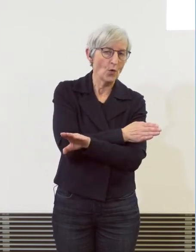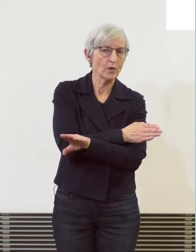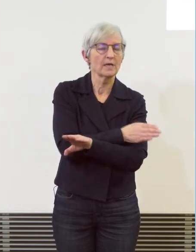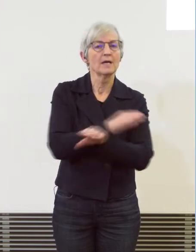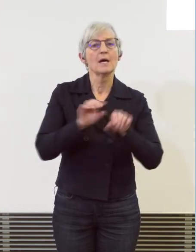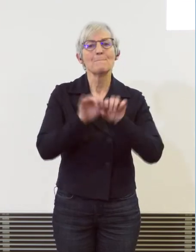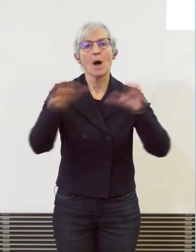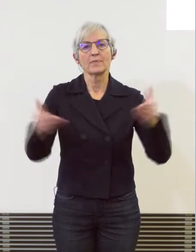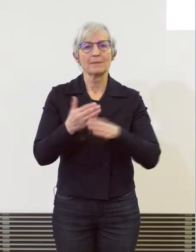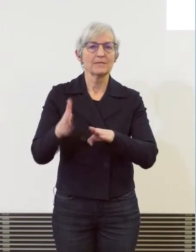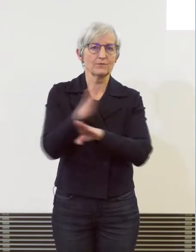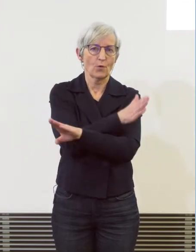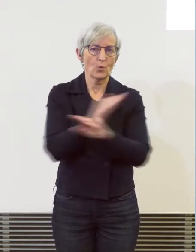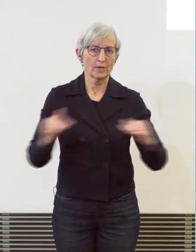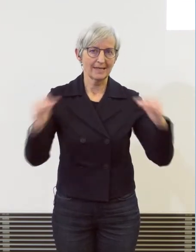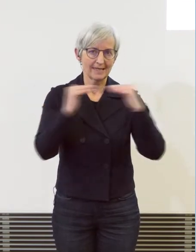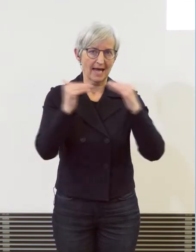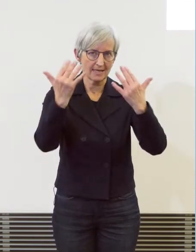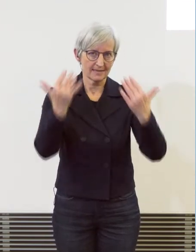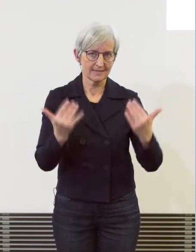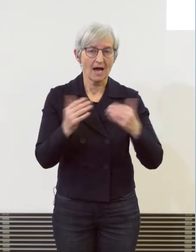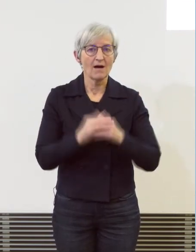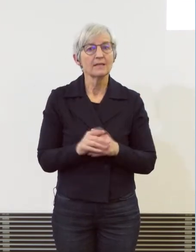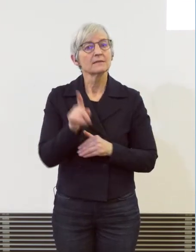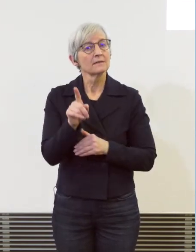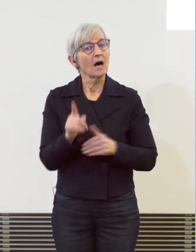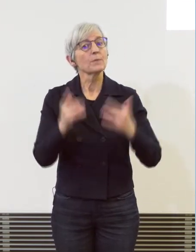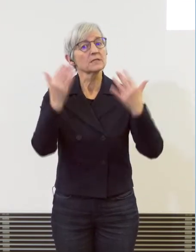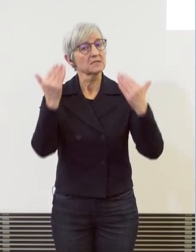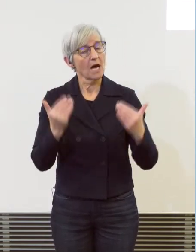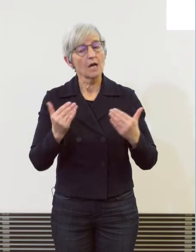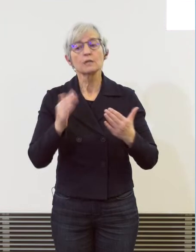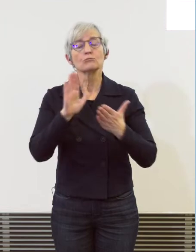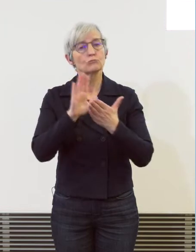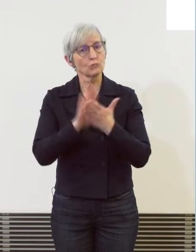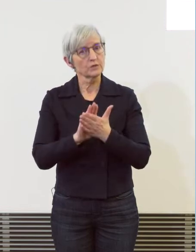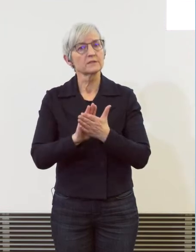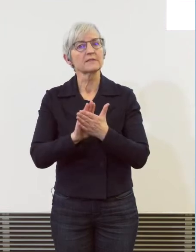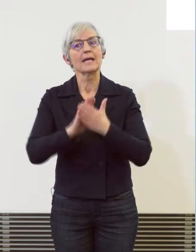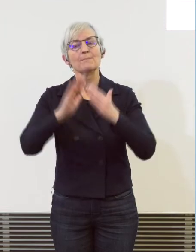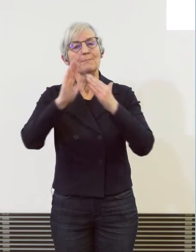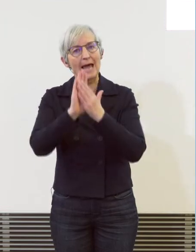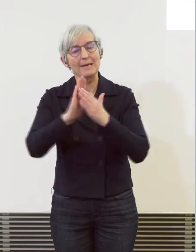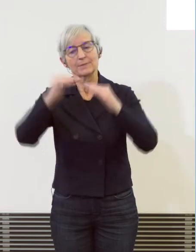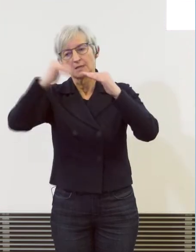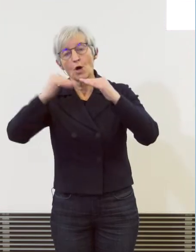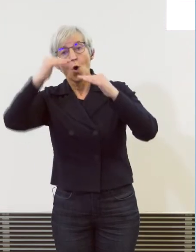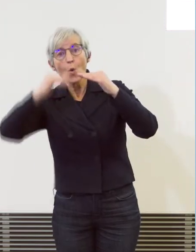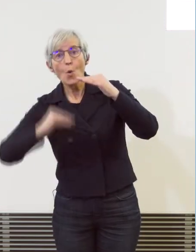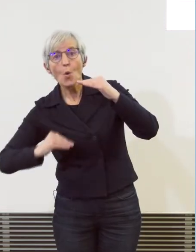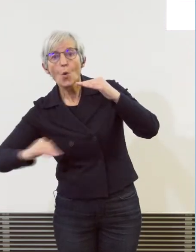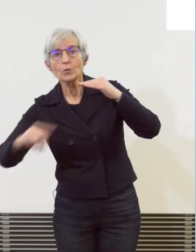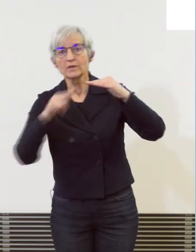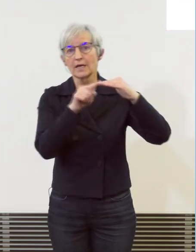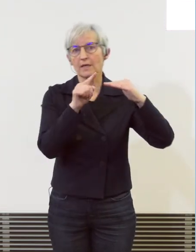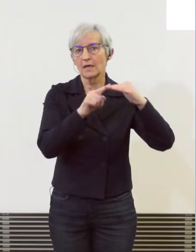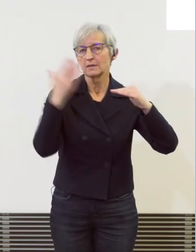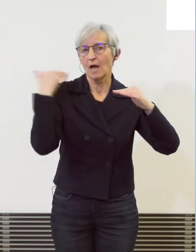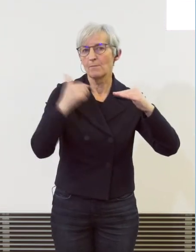hatten. Die liegen aber immer noch deutlich, deutlich tiefer, als wir es Mitte der Zehnerjahre gesehen haben.